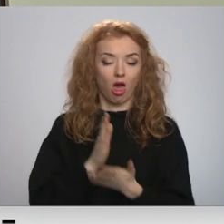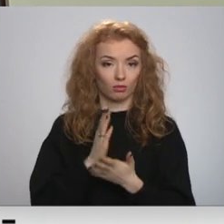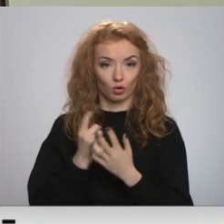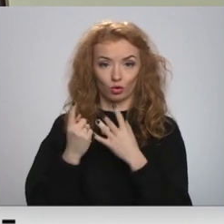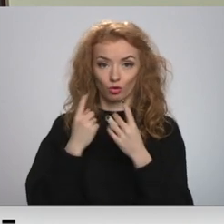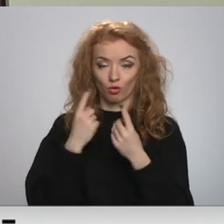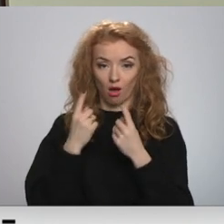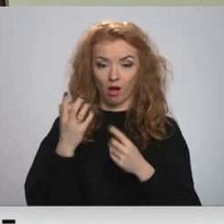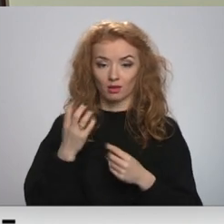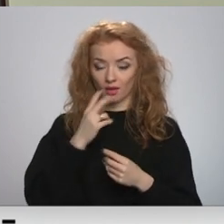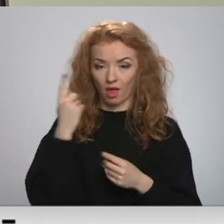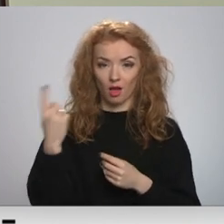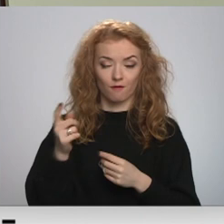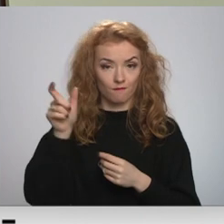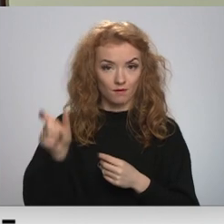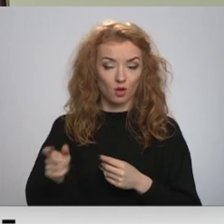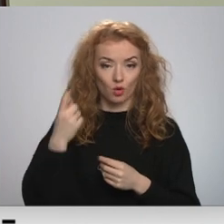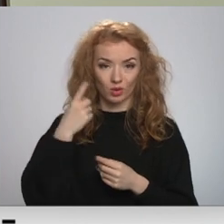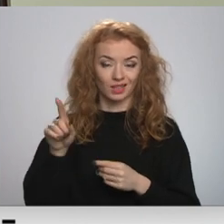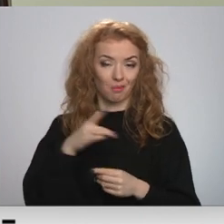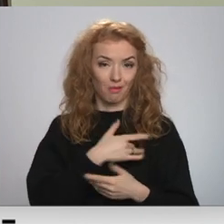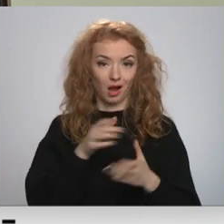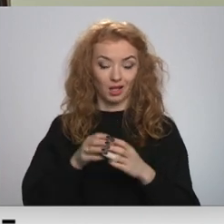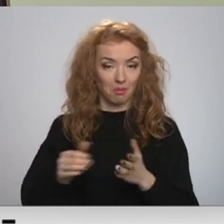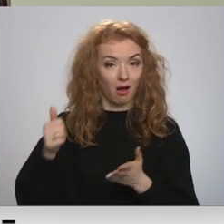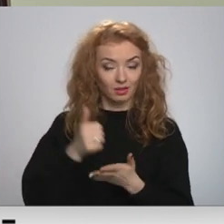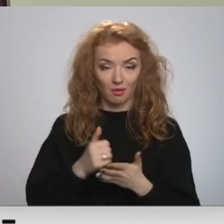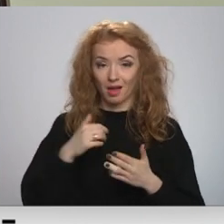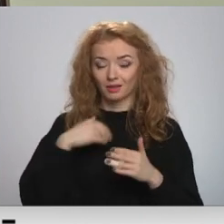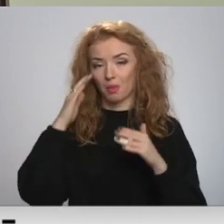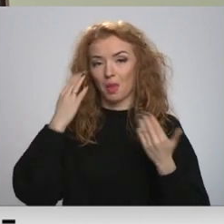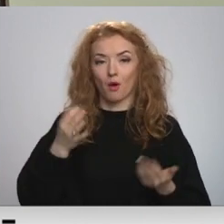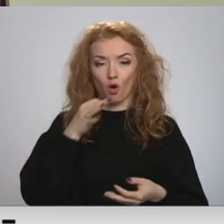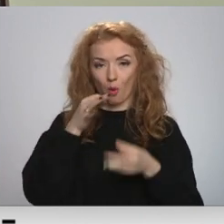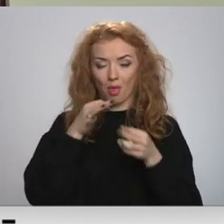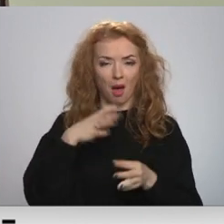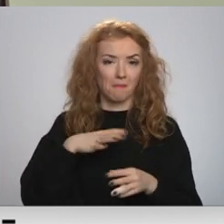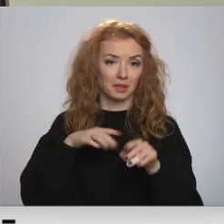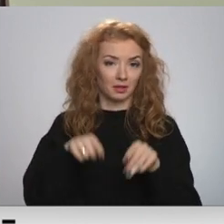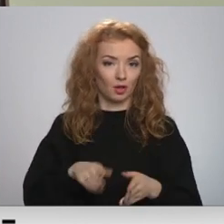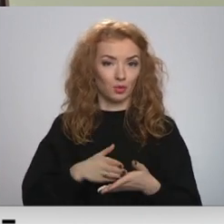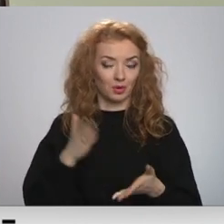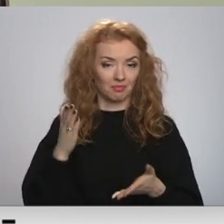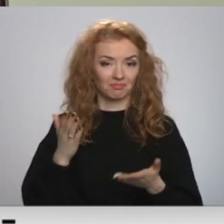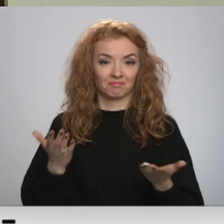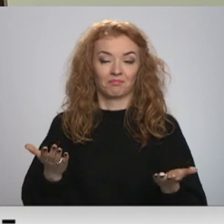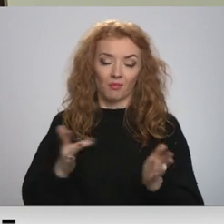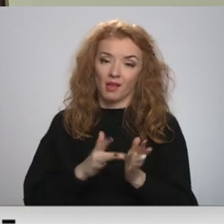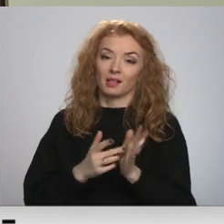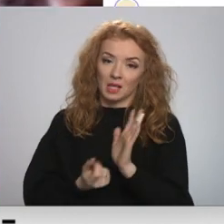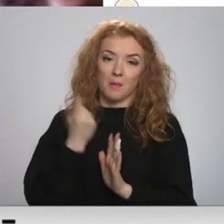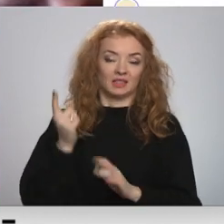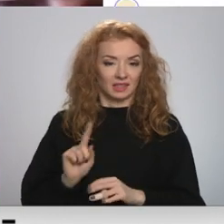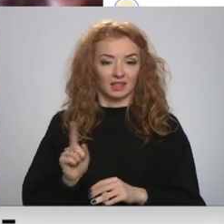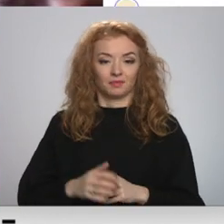vienu no citiem deputātiem un citu partiju pārstājumiem. Nemāk komentēt, kāpēc tā noteikās. Kaut kāds iemērs viņiem tas